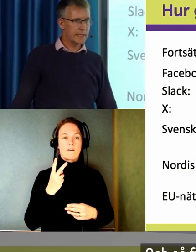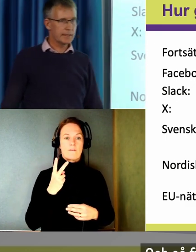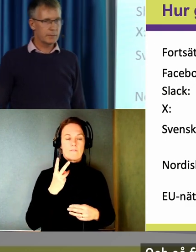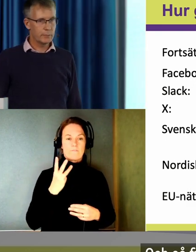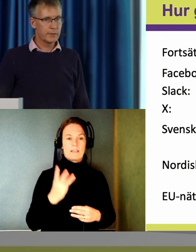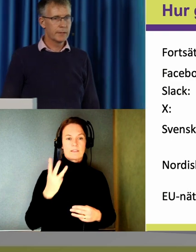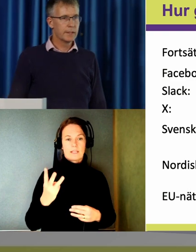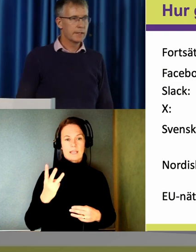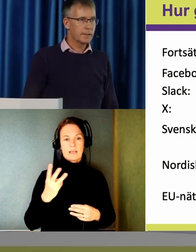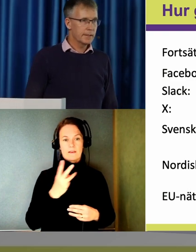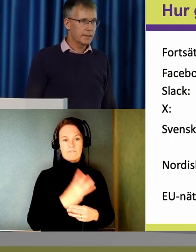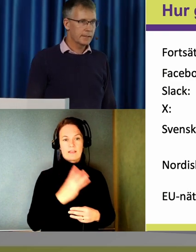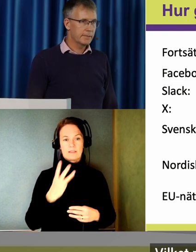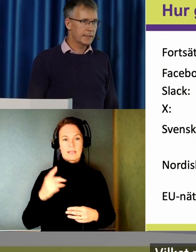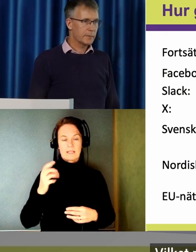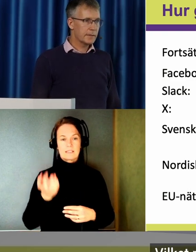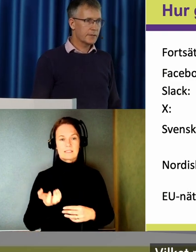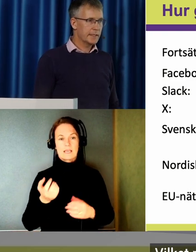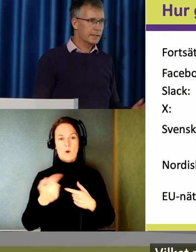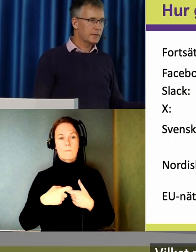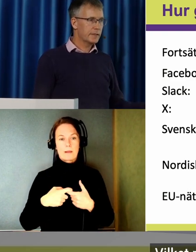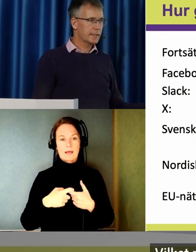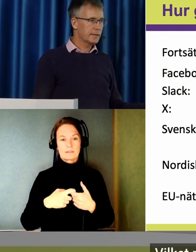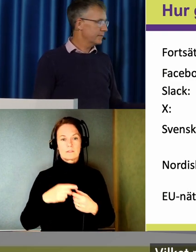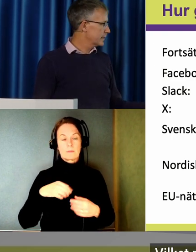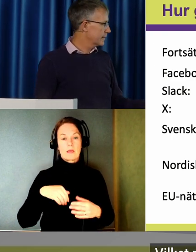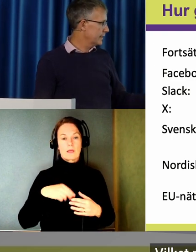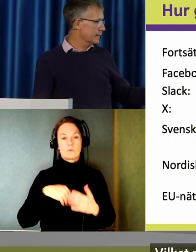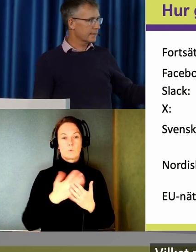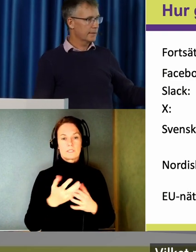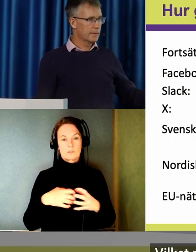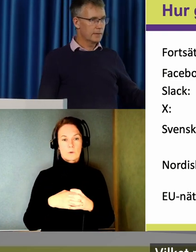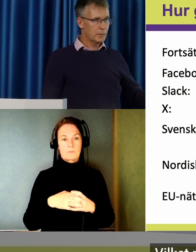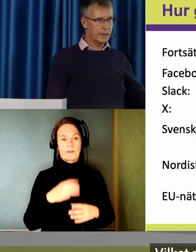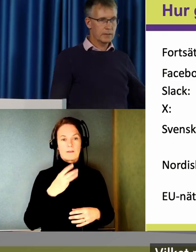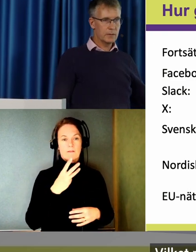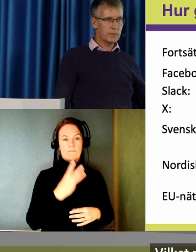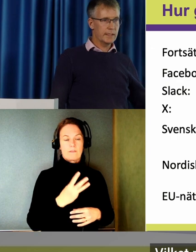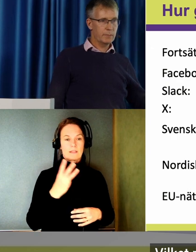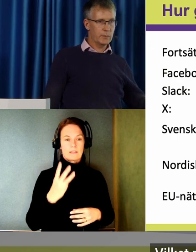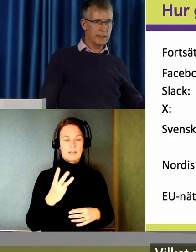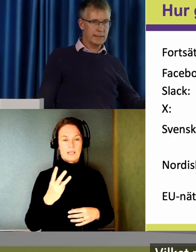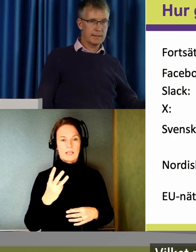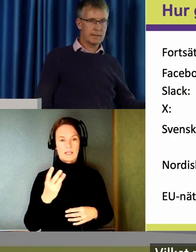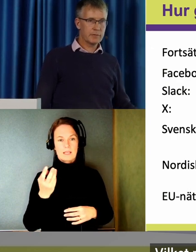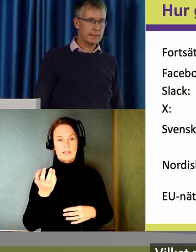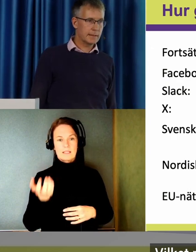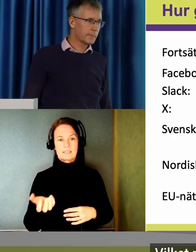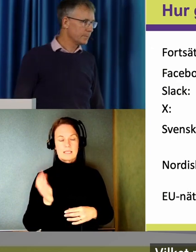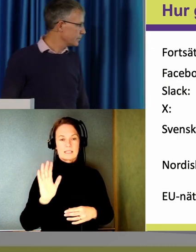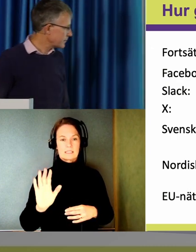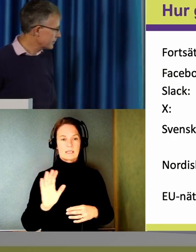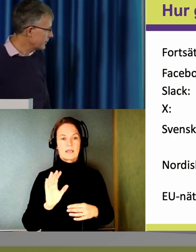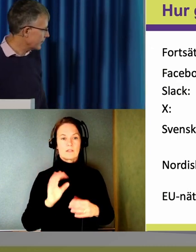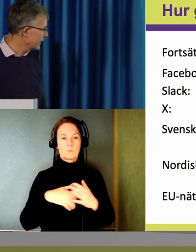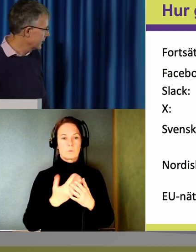Accessibility Group. Vilket passar bra att säga idag. För att V2Cs Nordenkontor är här på Internetstiftelsen.